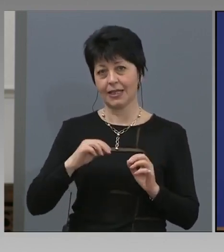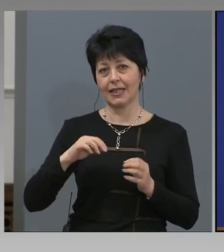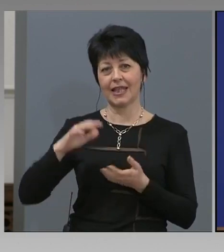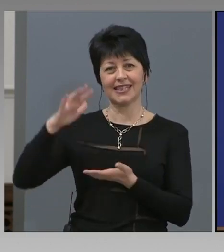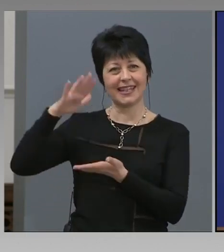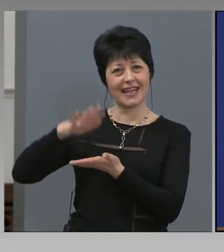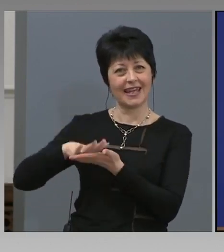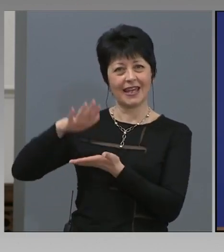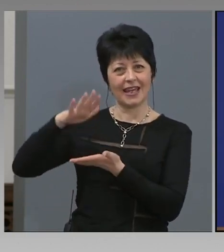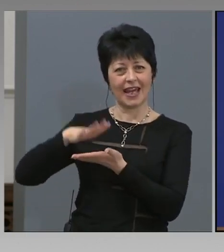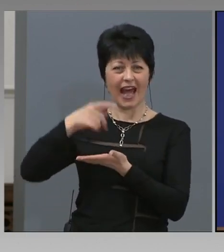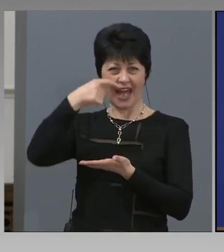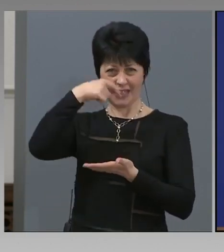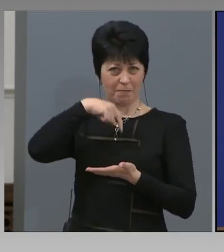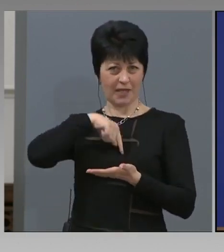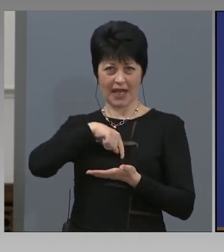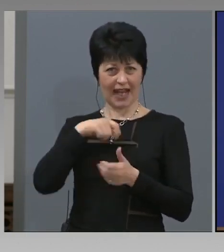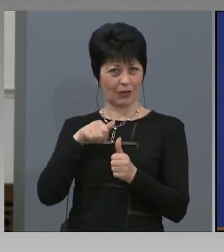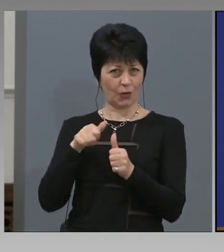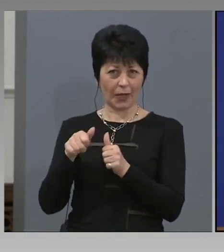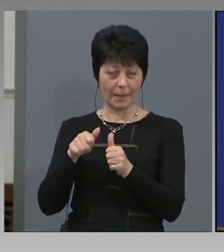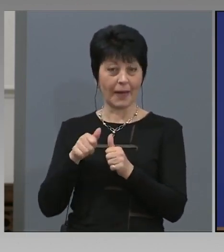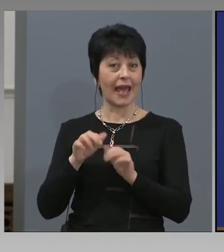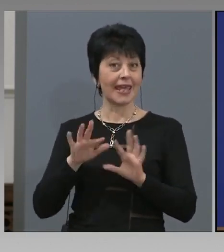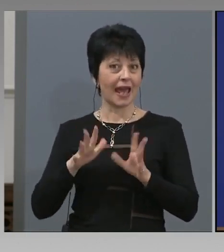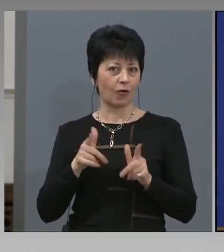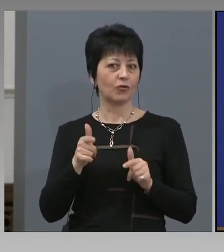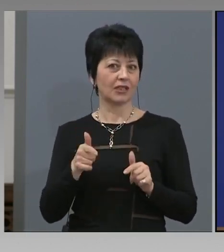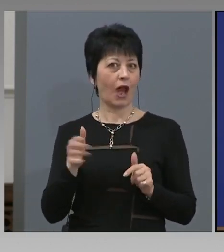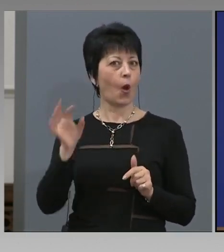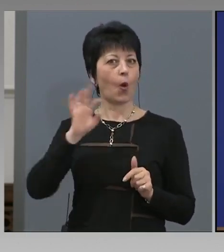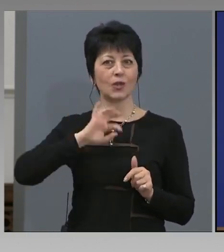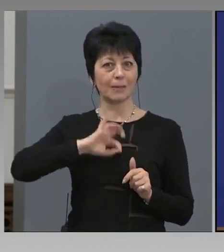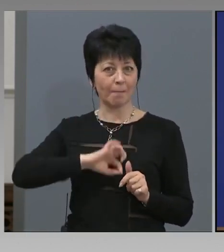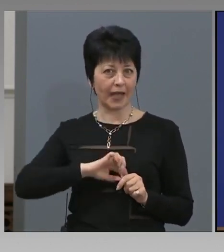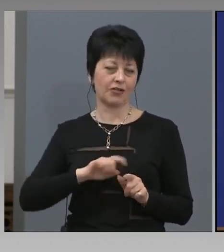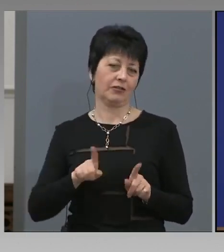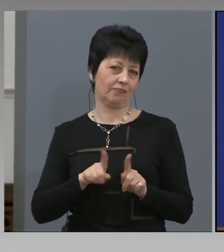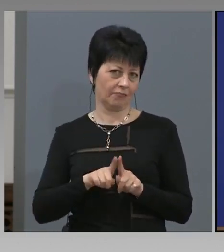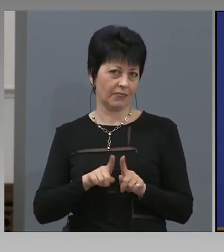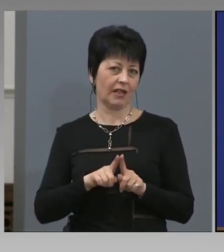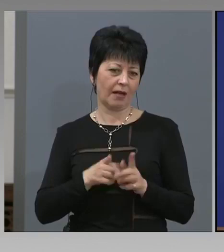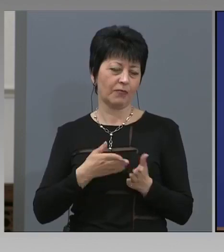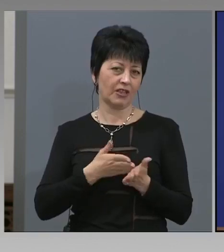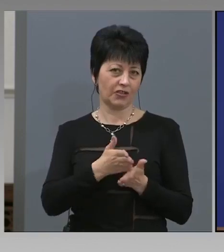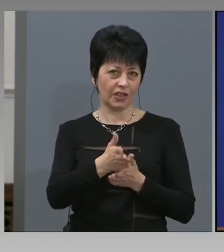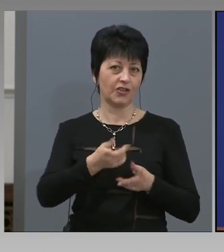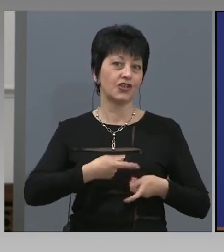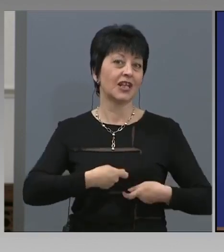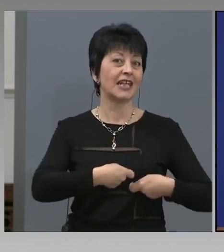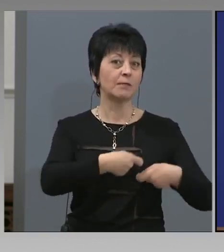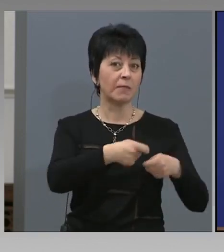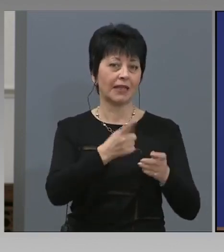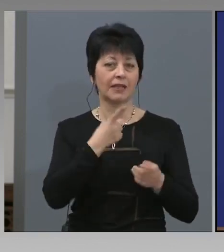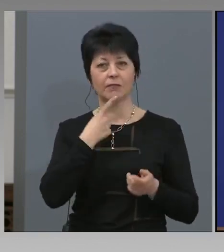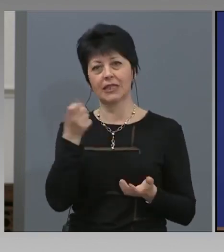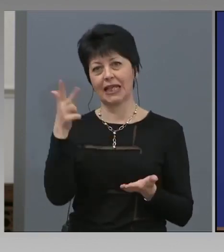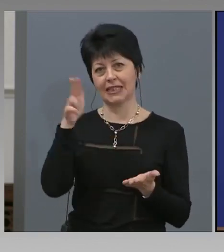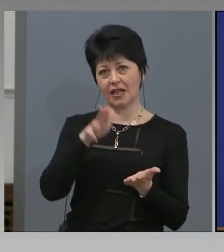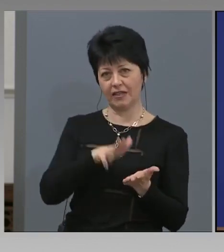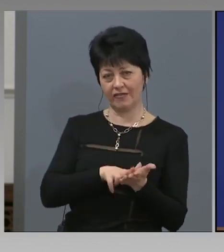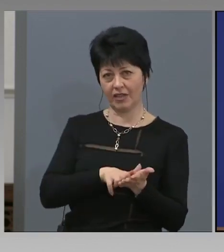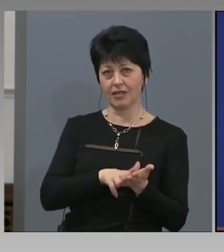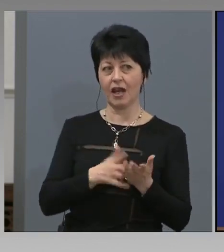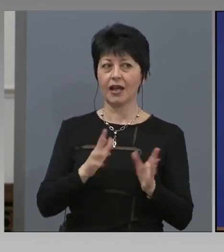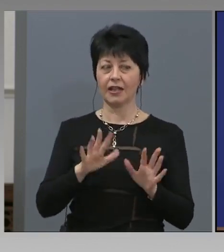И ако са успешни, по същия начин ще ги пратим веднага да ги сертифицират. Нещо, което за по